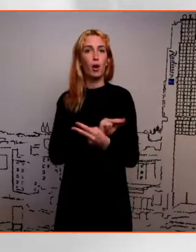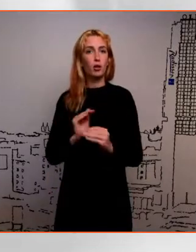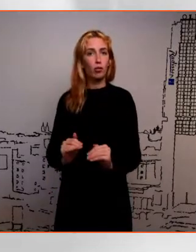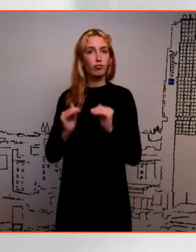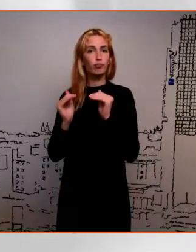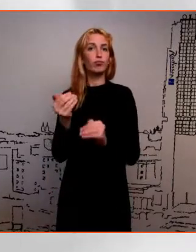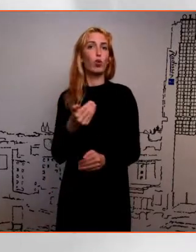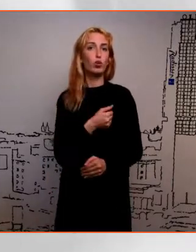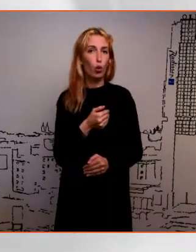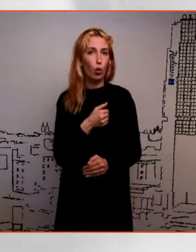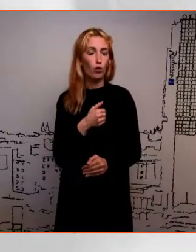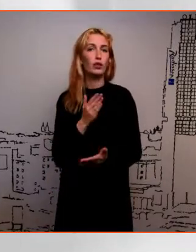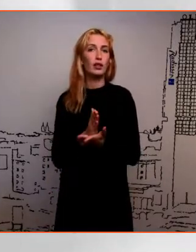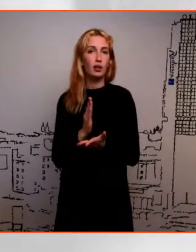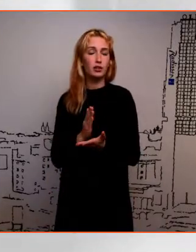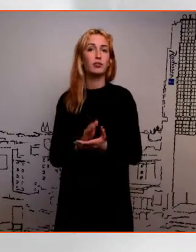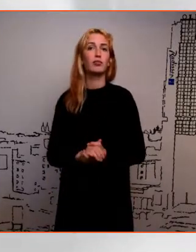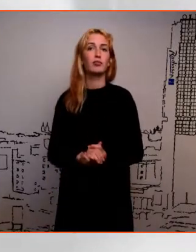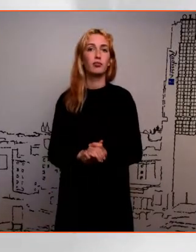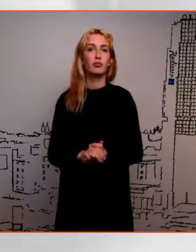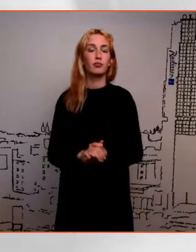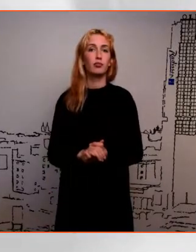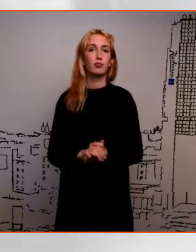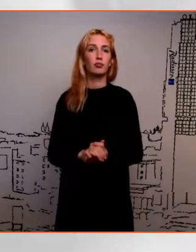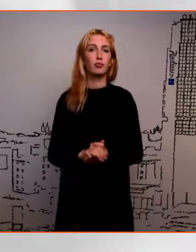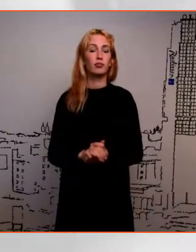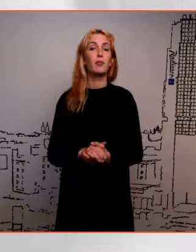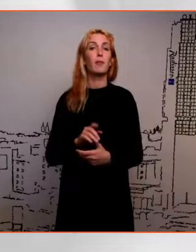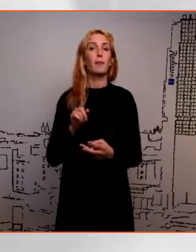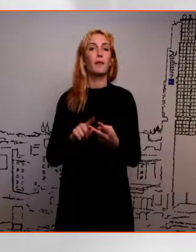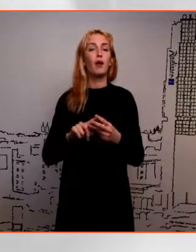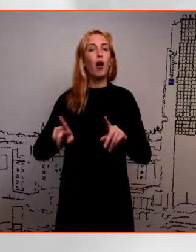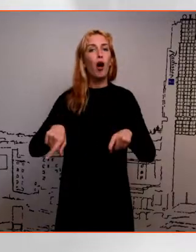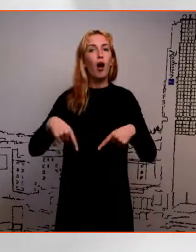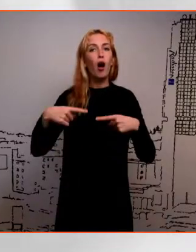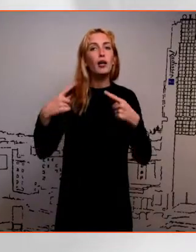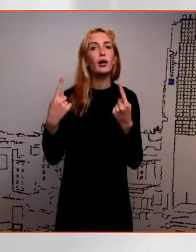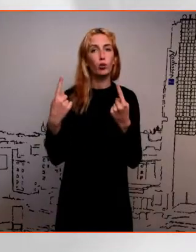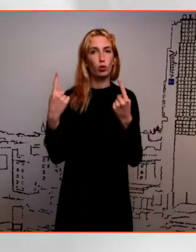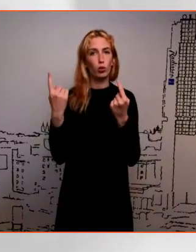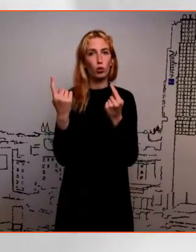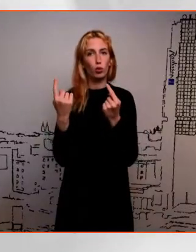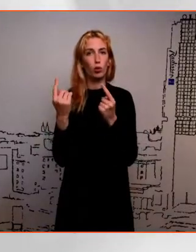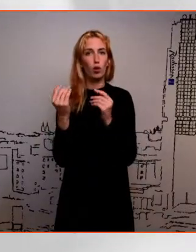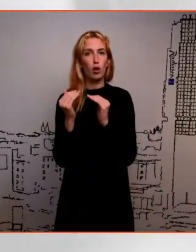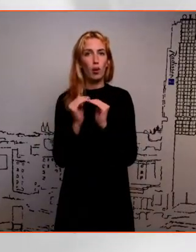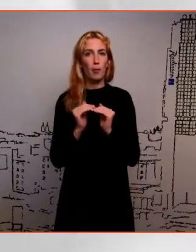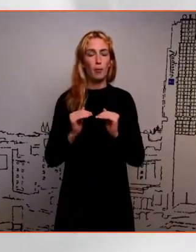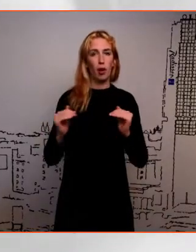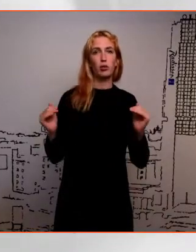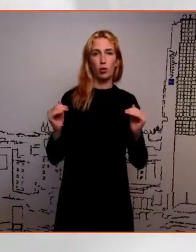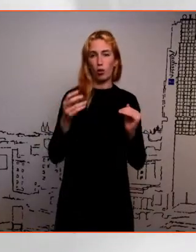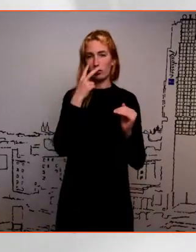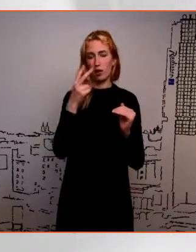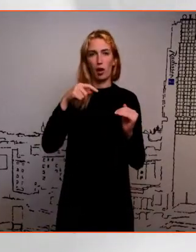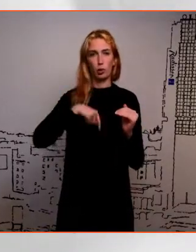kindlasti, igati talupäeva mõistlus kohe toob välja need. Teatud arenguplatoon näha karjaärineustajate vaatest või